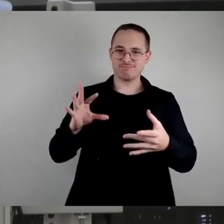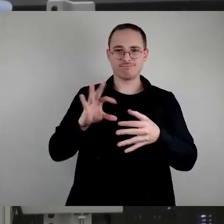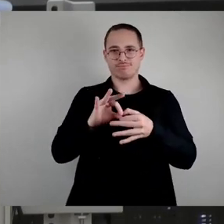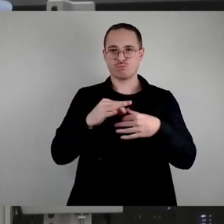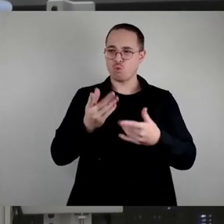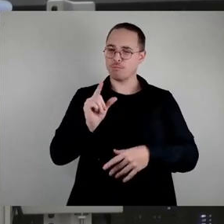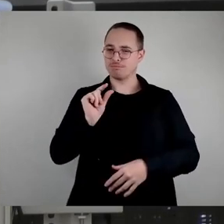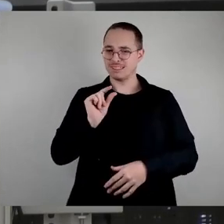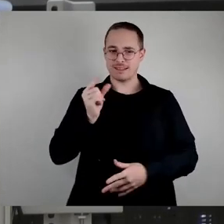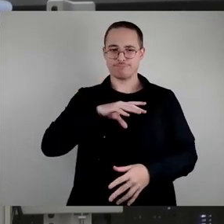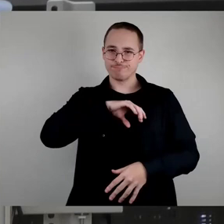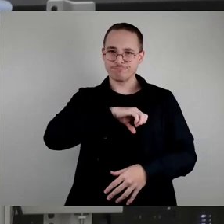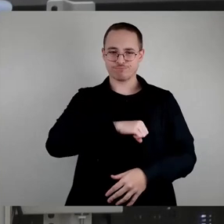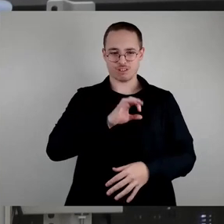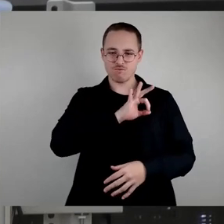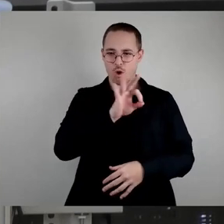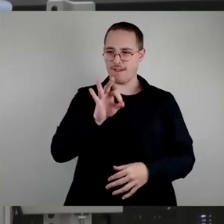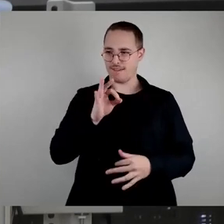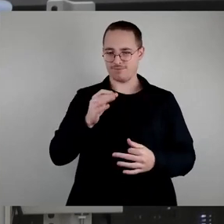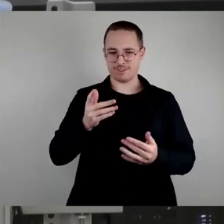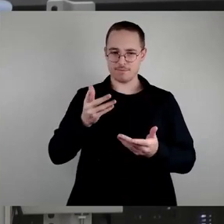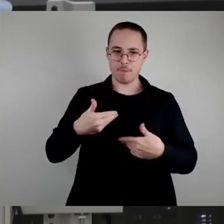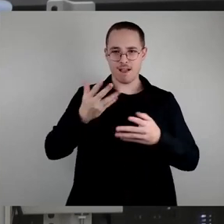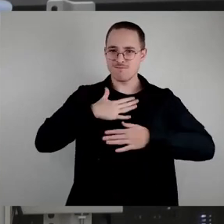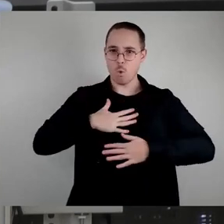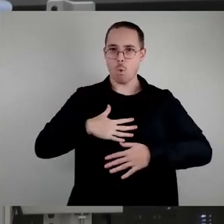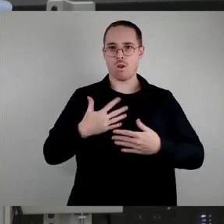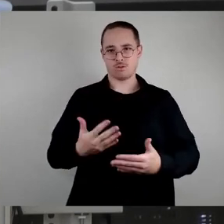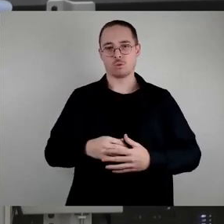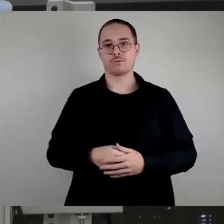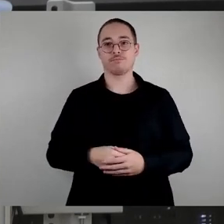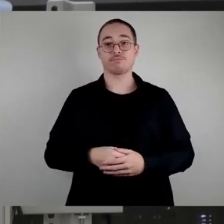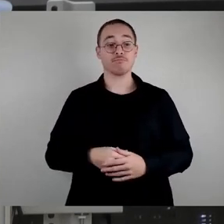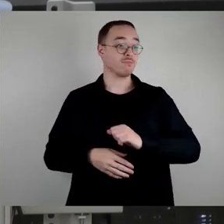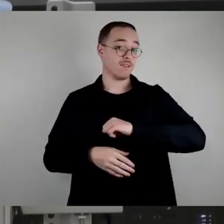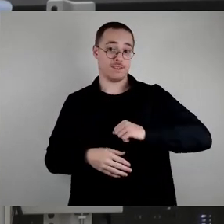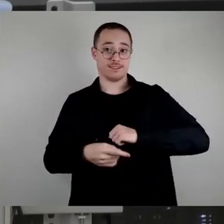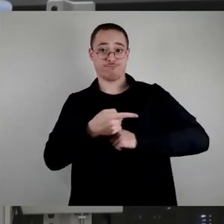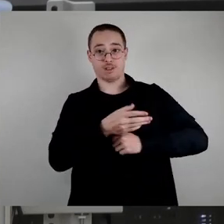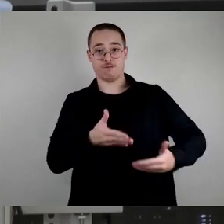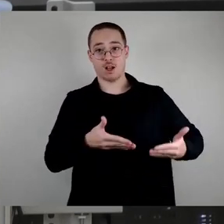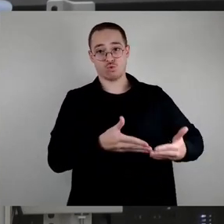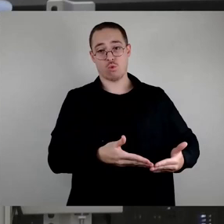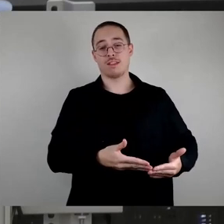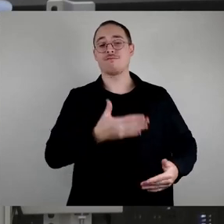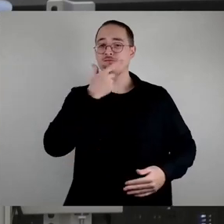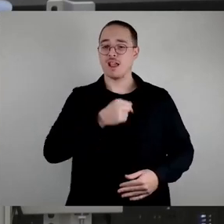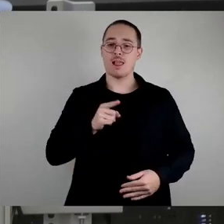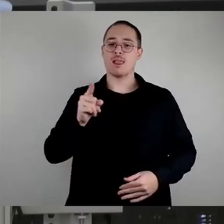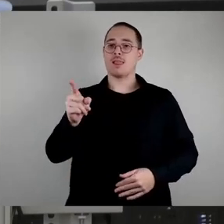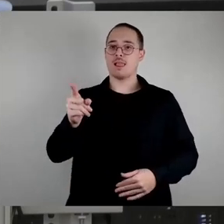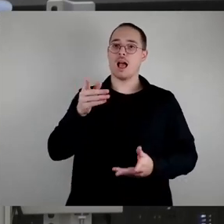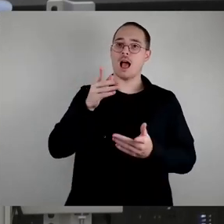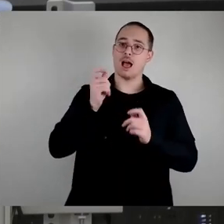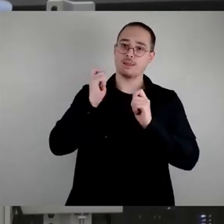Die Linke wird deshalb diesem Antrag gerne zustimmen. Wir möchten die Müllvermeidung in der Stadt ein Stück auf den